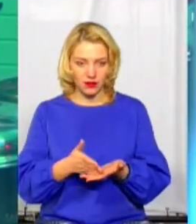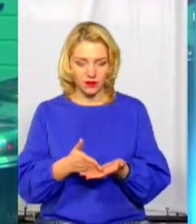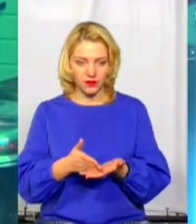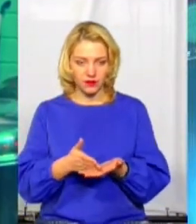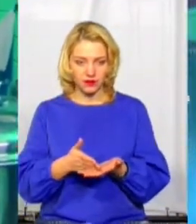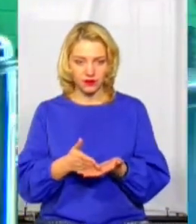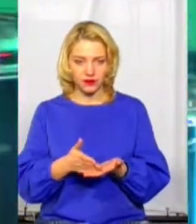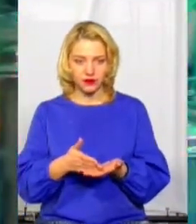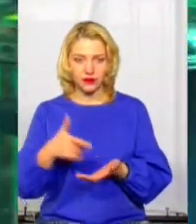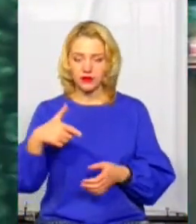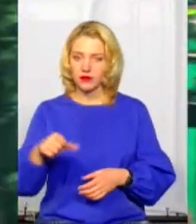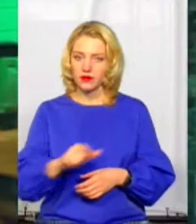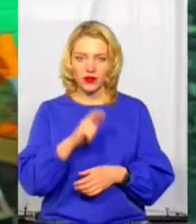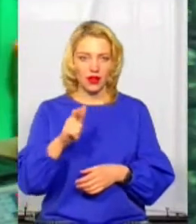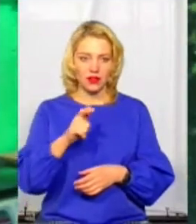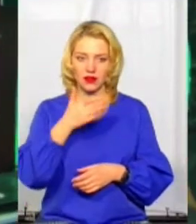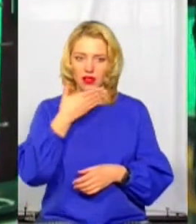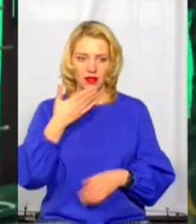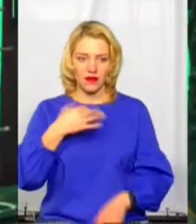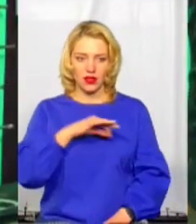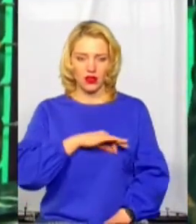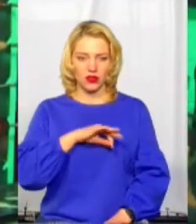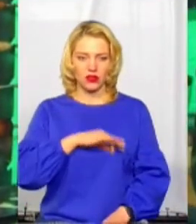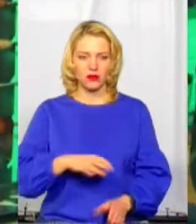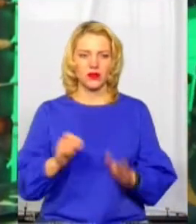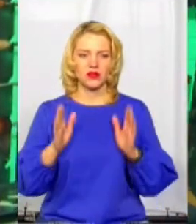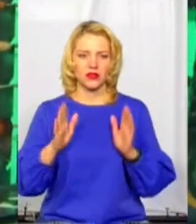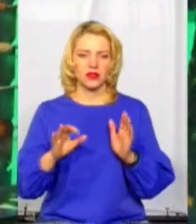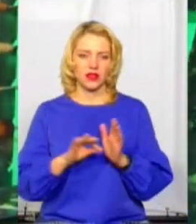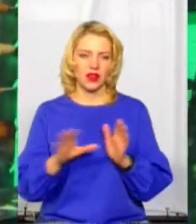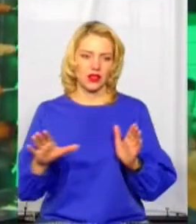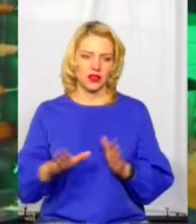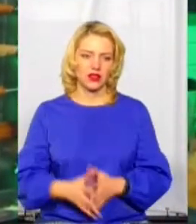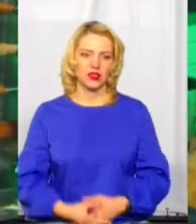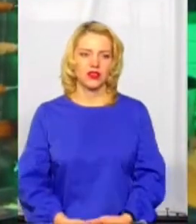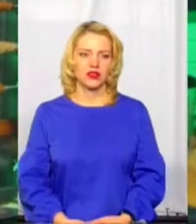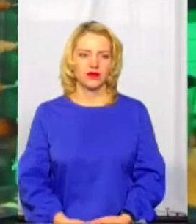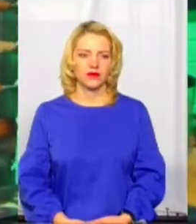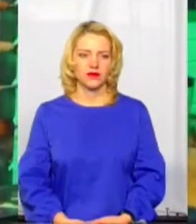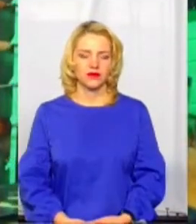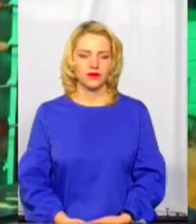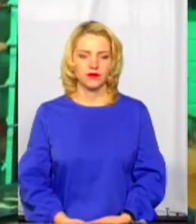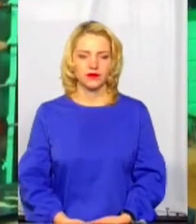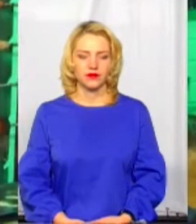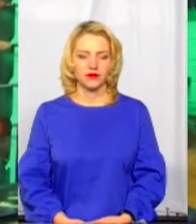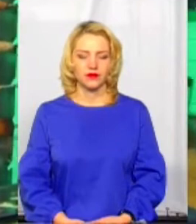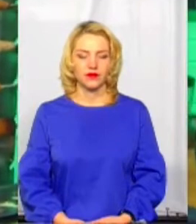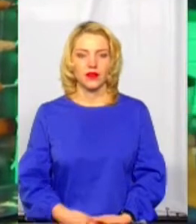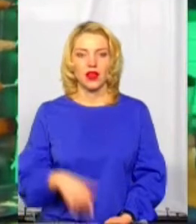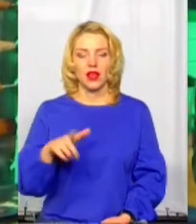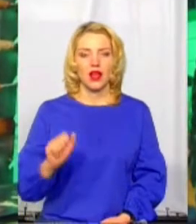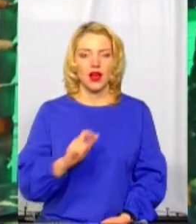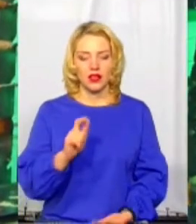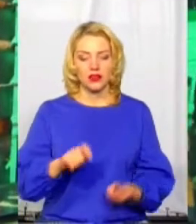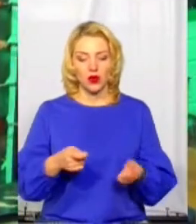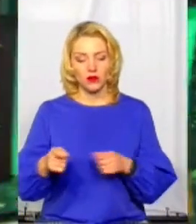Газове обладнання не використовуємо, обладнання тільки електричне. Вогнє також не використовуємо. Газове обладнання,